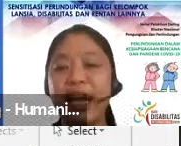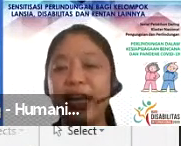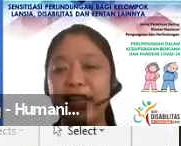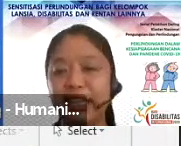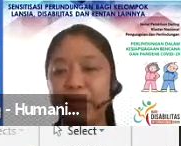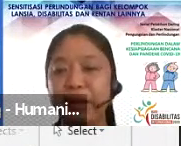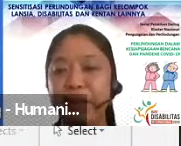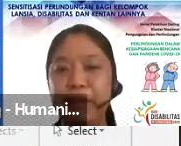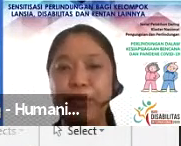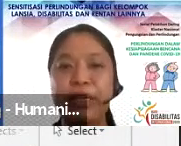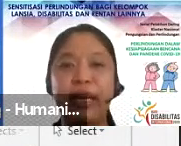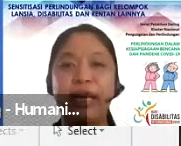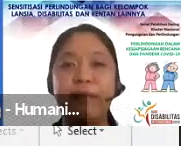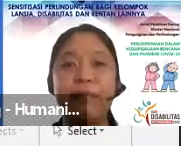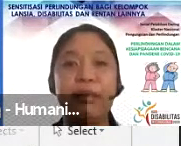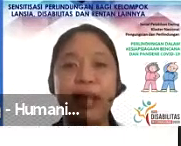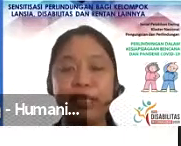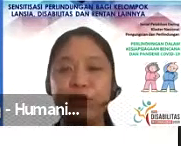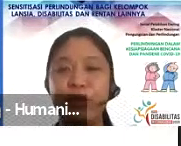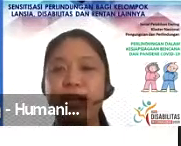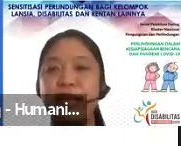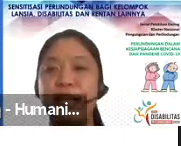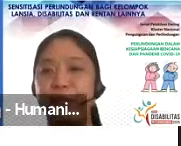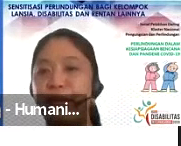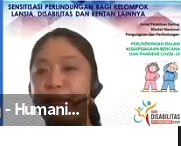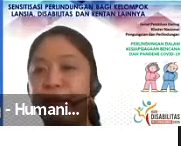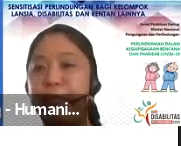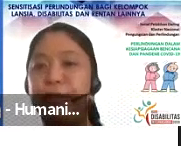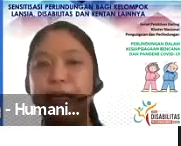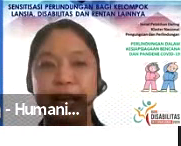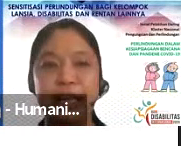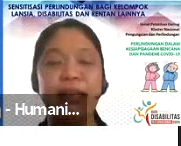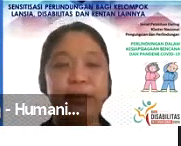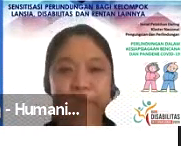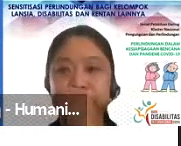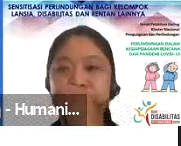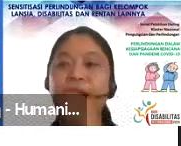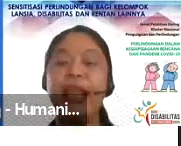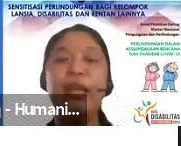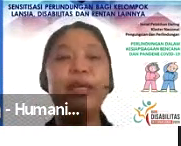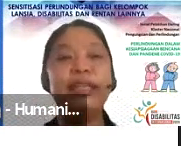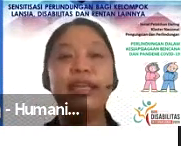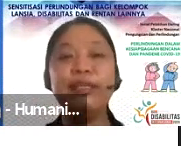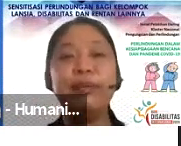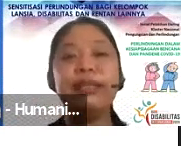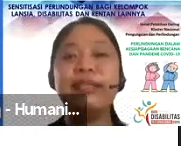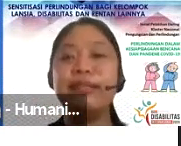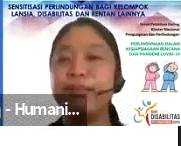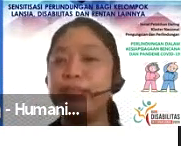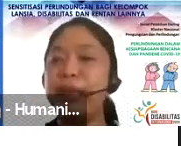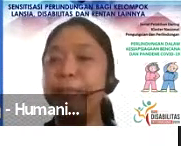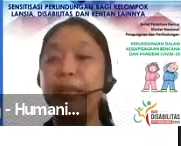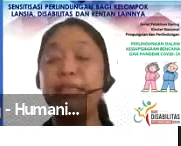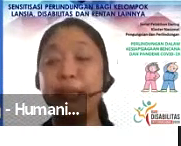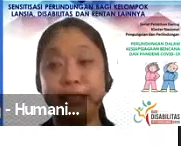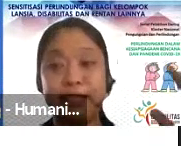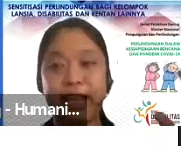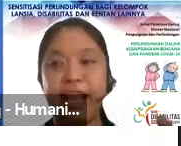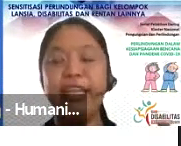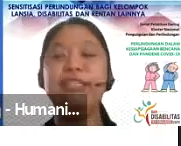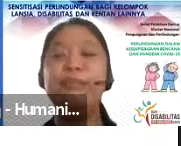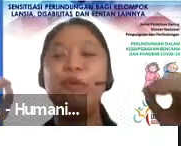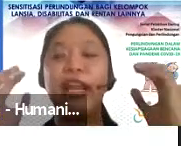Silahkan nanti Bapak-Ibu dengarkan baik-baik suara narator yang Bapak-Ibu dengar Lalu ketikan suara tersebut sampai